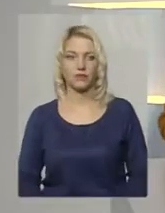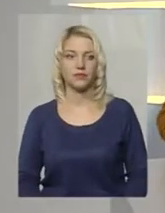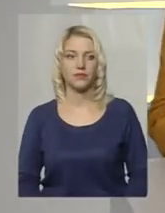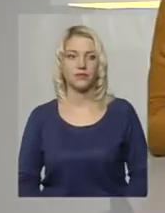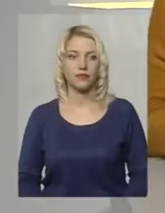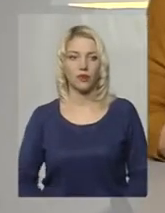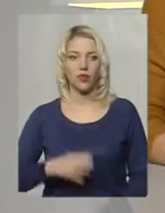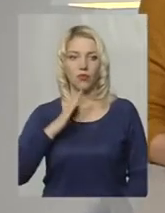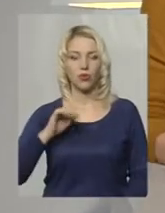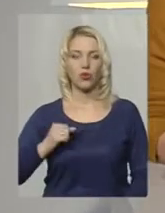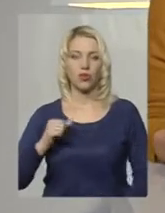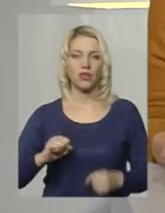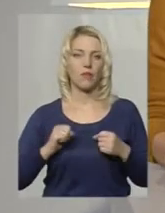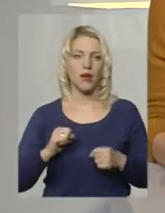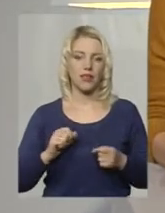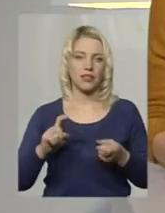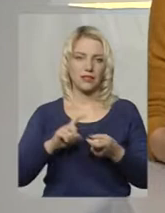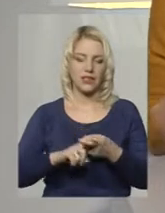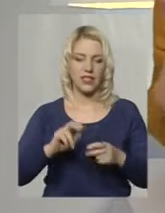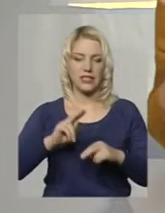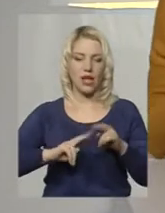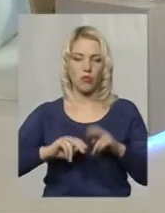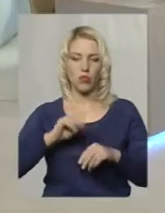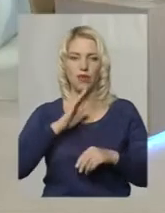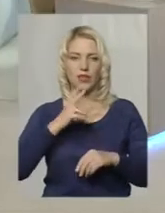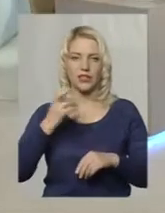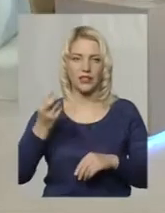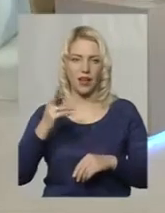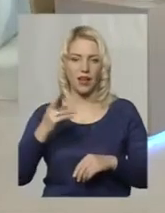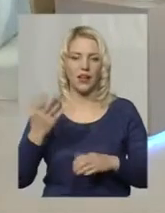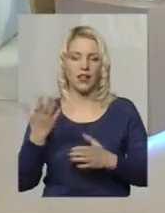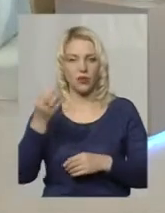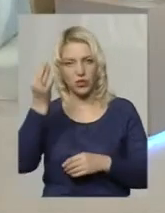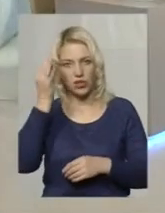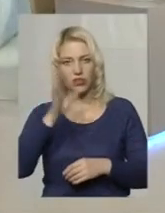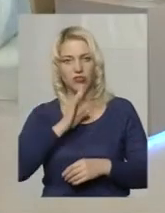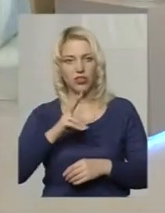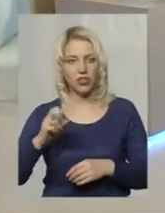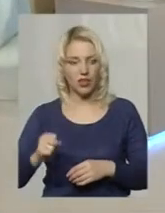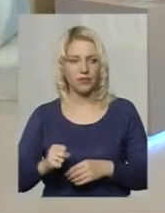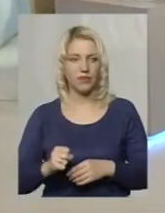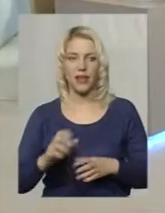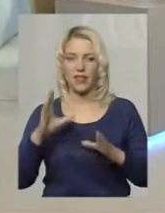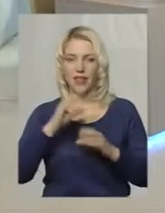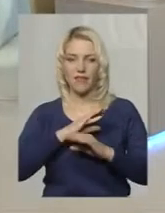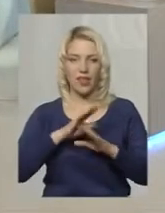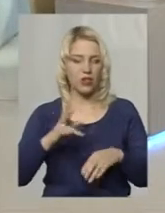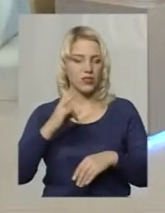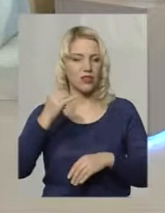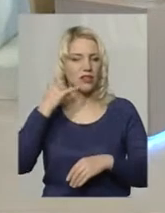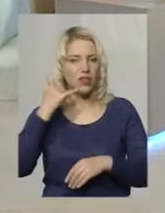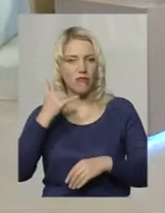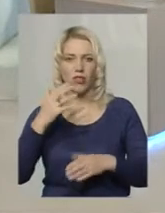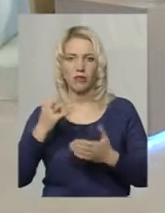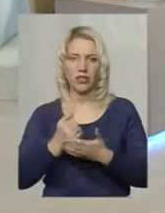Мої колеги намагалися зв'язатися із забудовницею, про яку згадує жінка. Не вдалося ні телефоном, ні